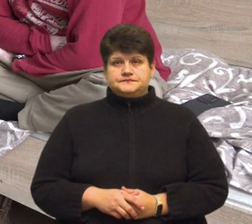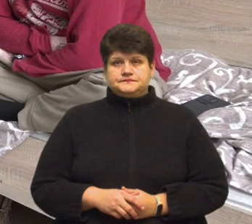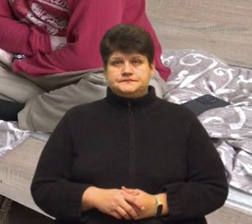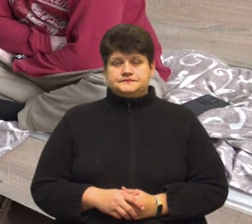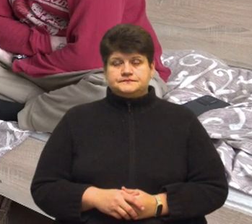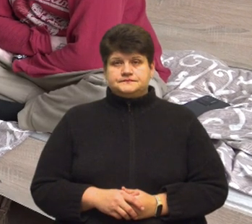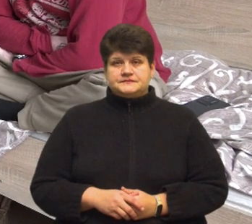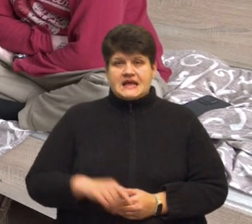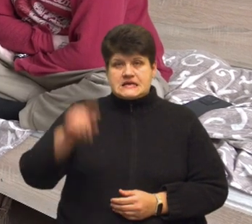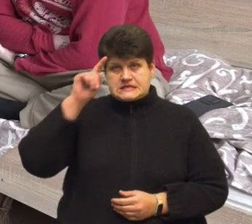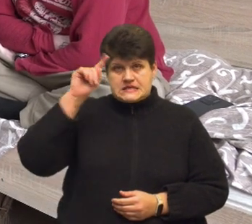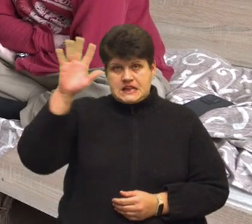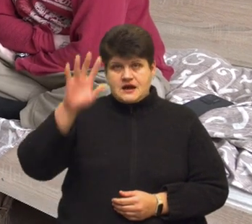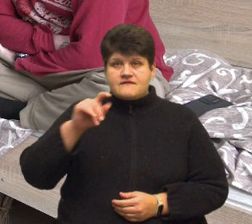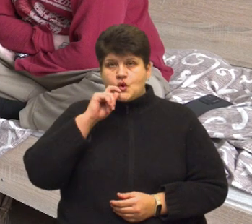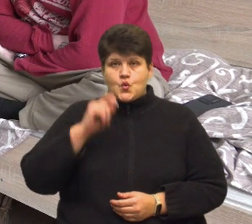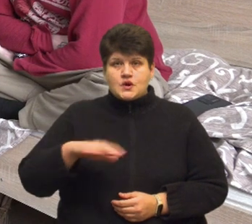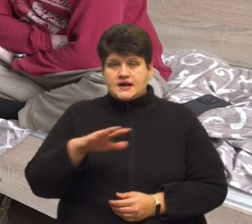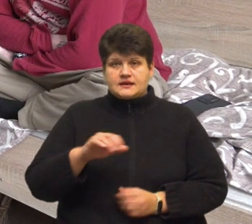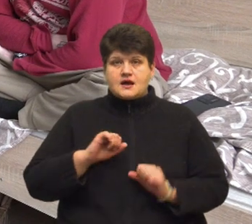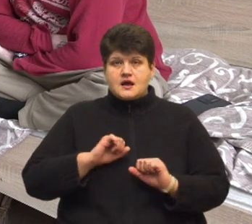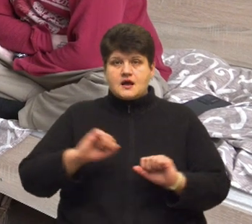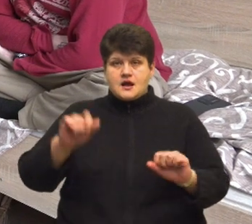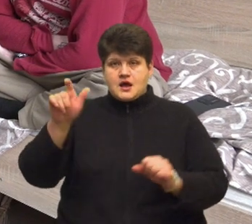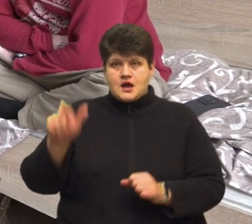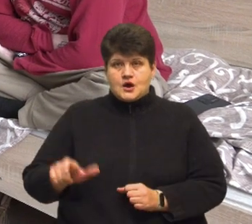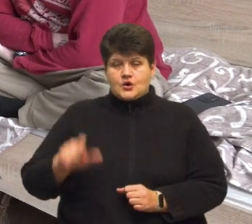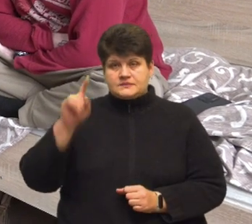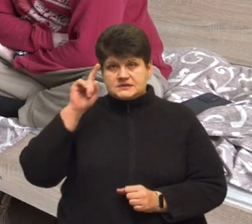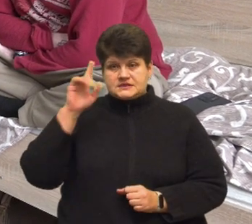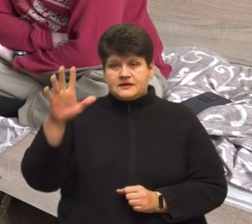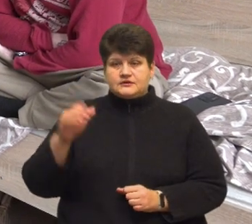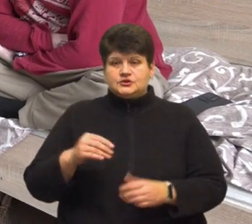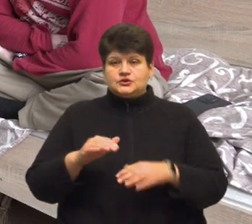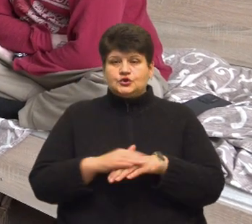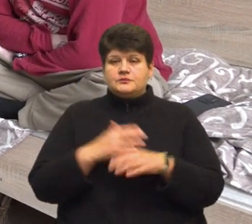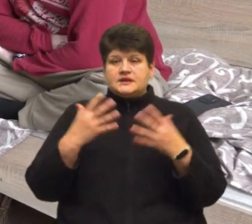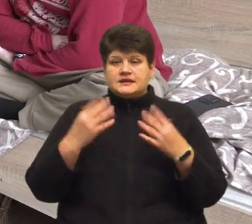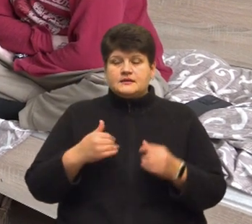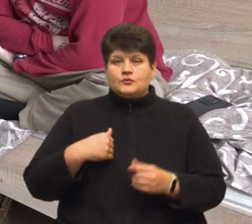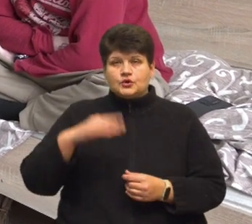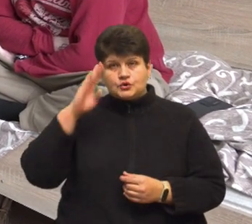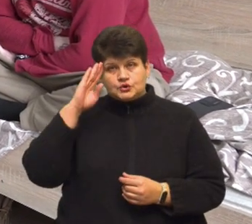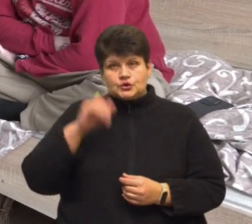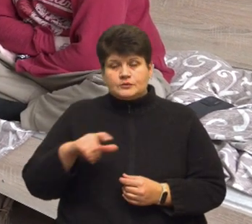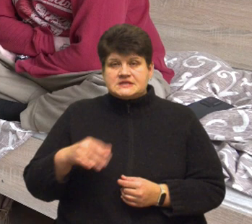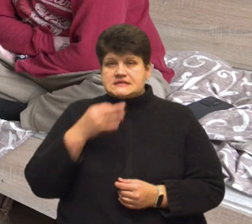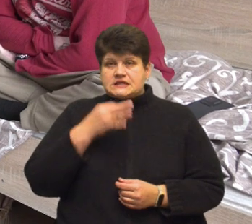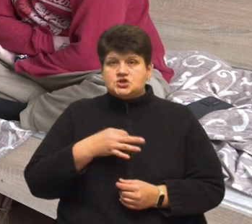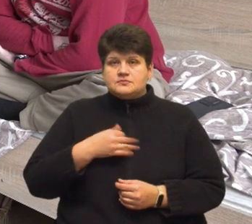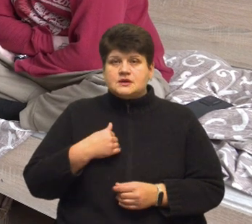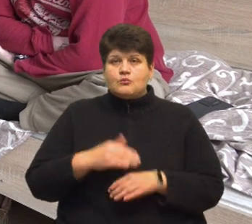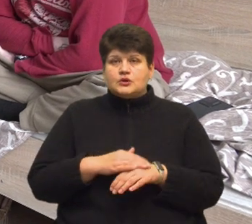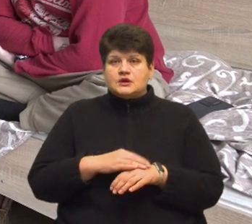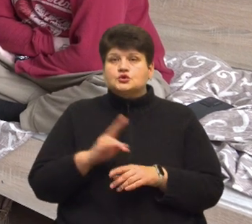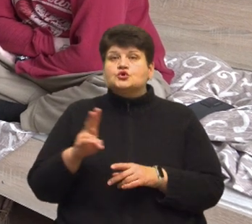Слава Україні. Добрий день, мої дорогенькі хлопчики, мої воїни. Скажіть мені, будь ласка, чи хтось